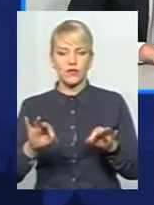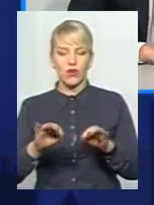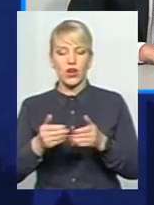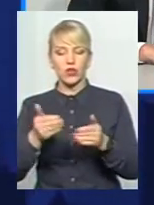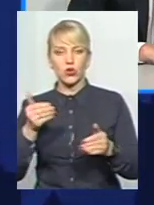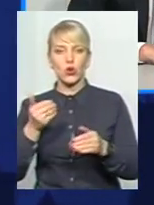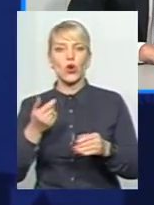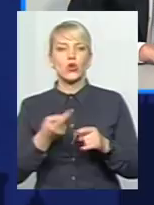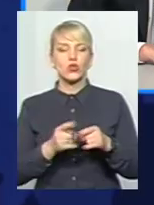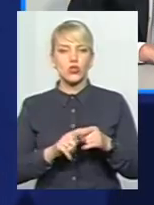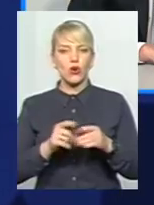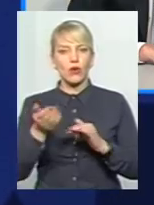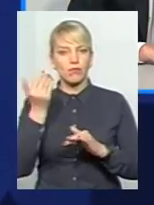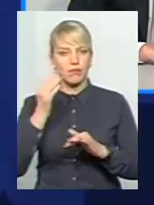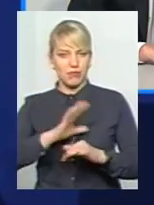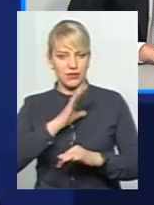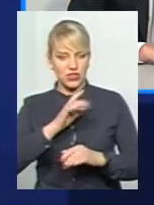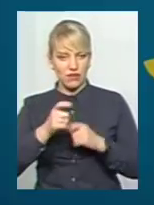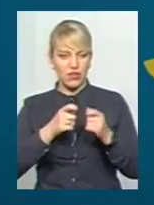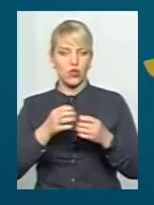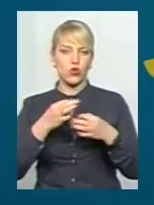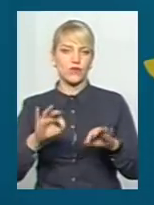дозволяє собі нинішня влада.